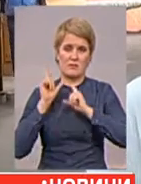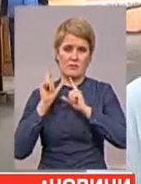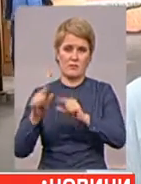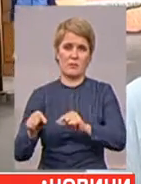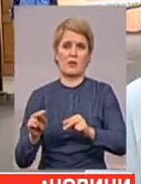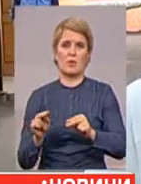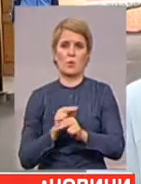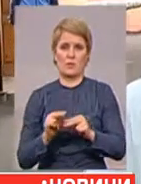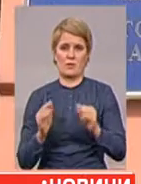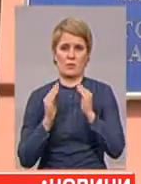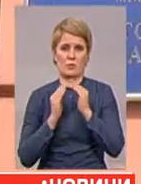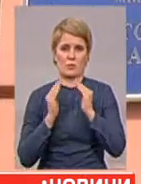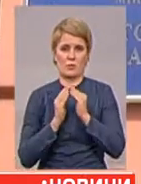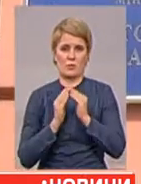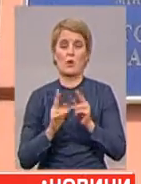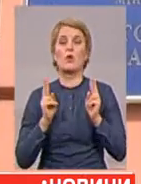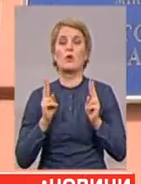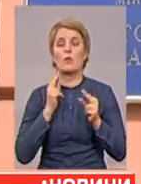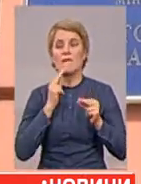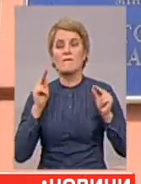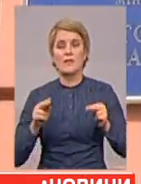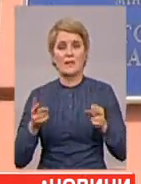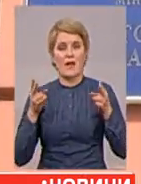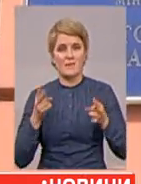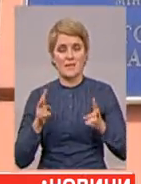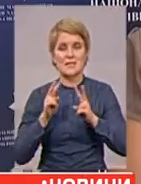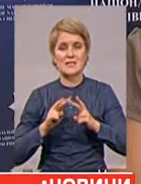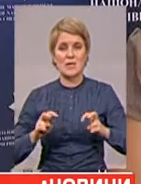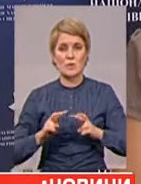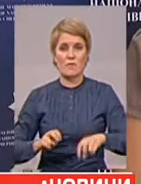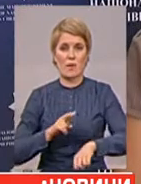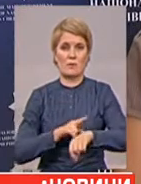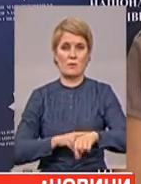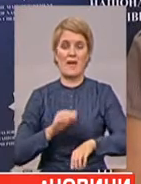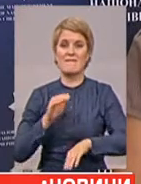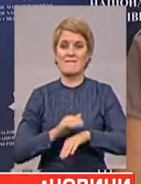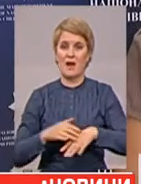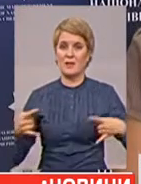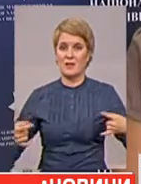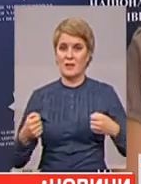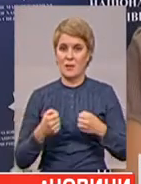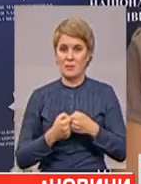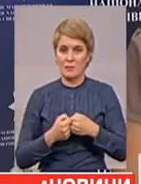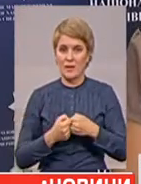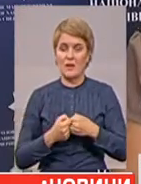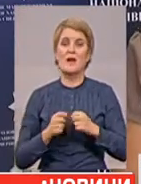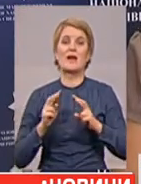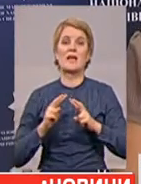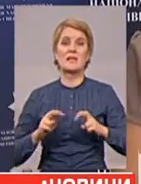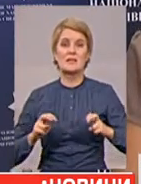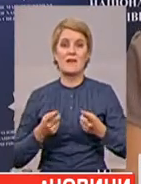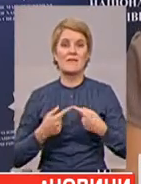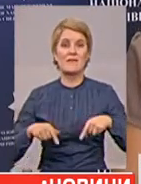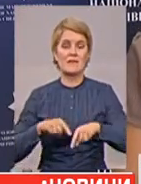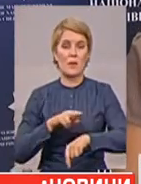лікуватися амбулаторно. Хто винен в аварії, з'ясовує поліція. За фактом дорожньо-транспортної пригоди, слідчими Сангірського відділення